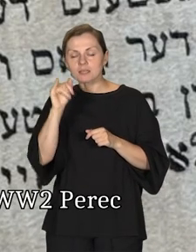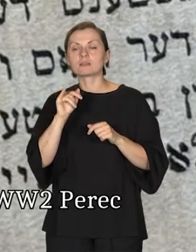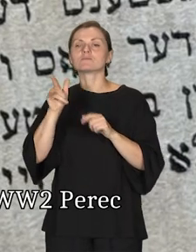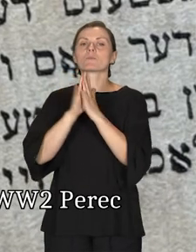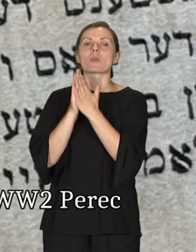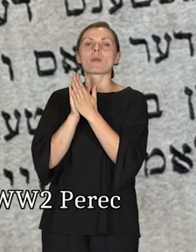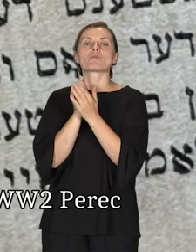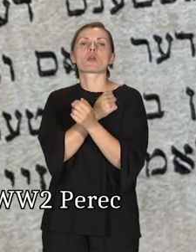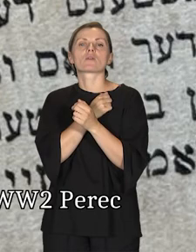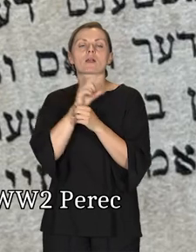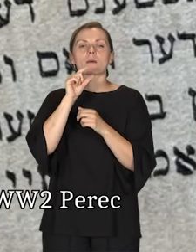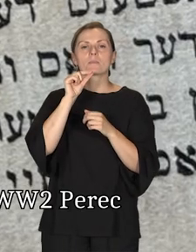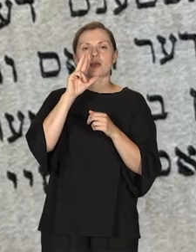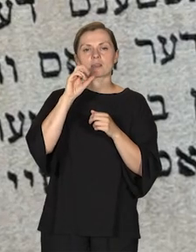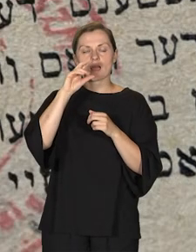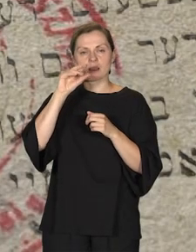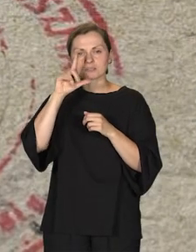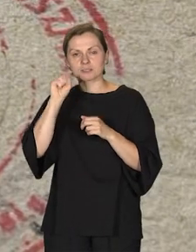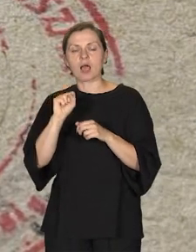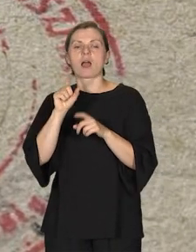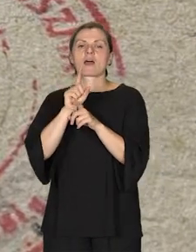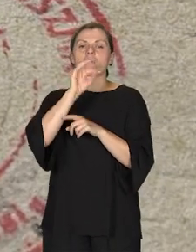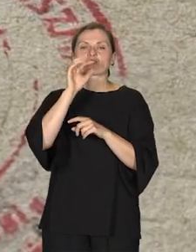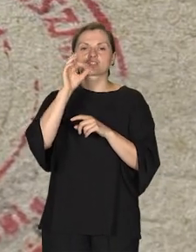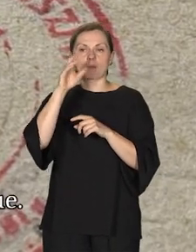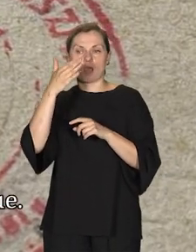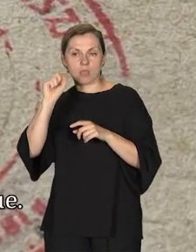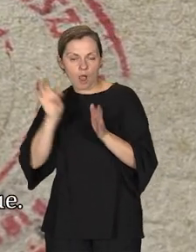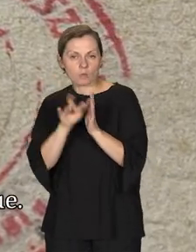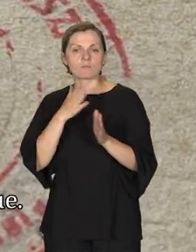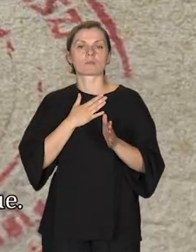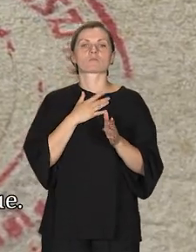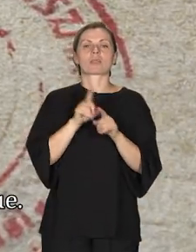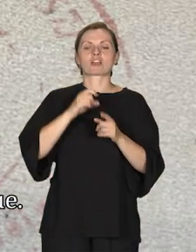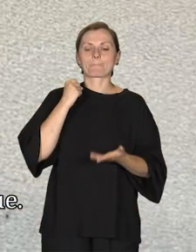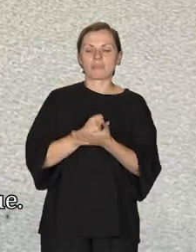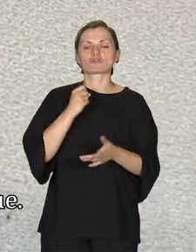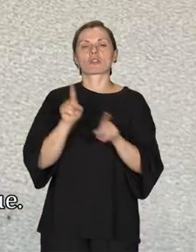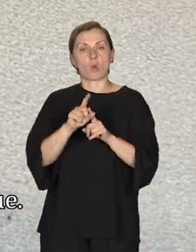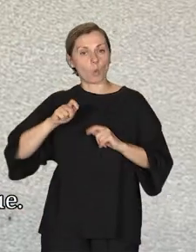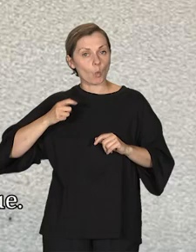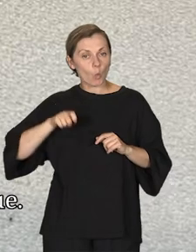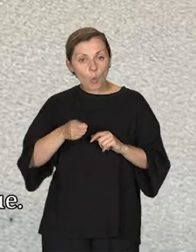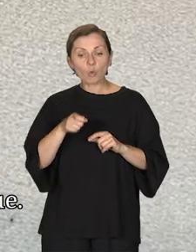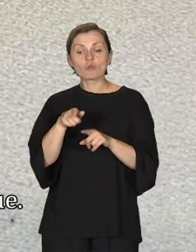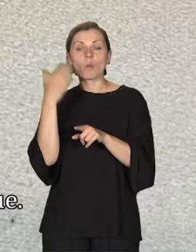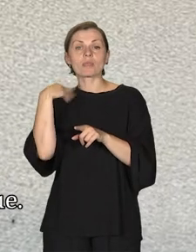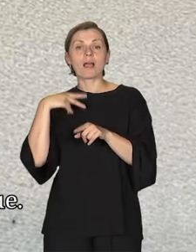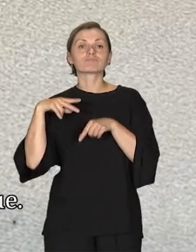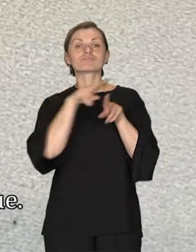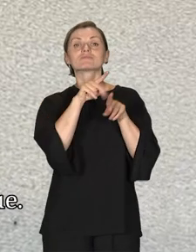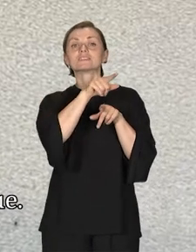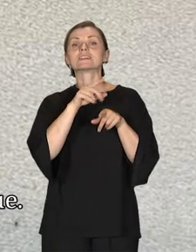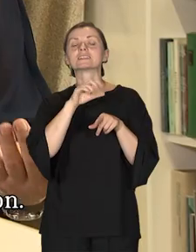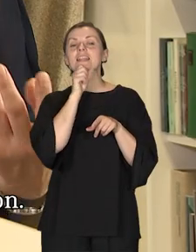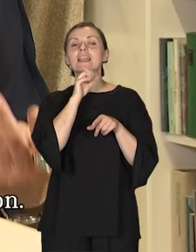biblioteki Pereca i Frischmana w Tarnogrodzie, bo takie były. I mamy pieczątki. Mamy też klucz od dawnej starej